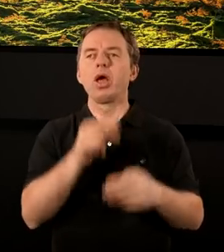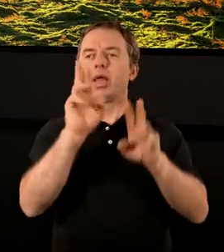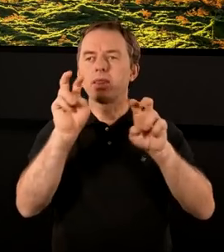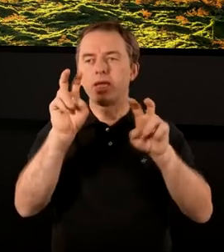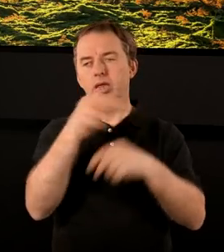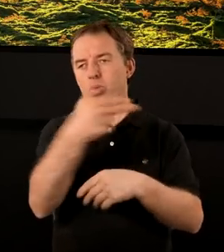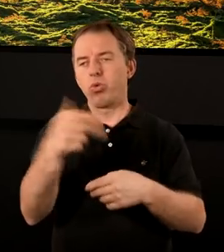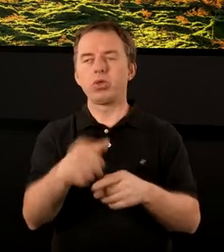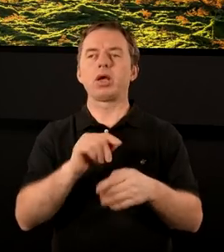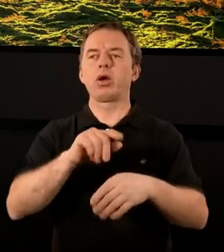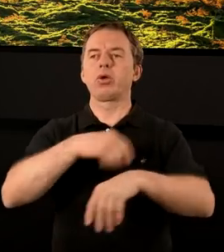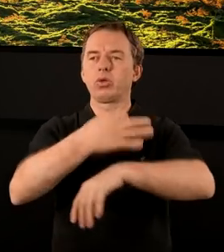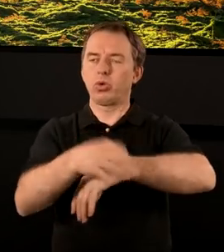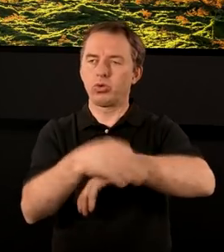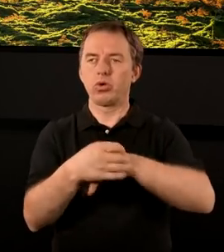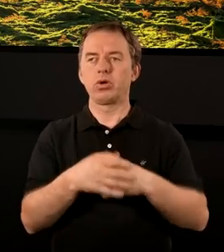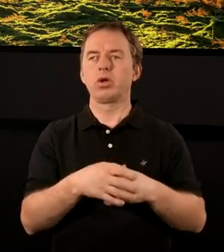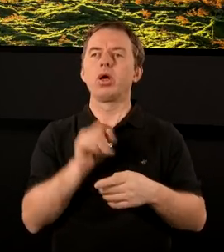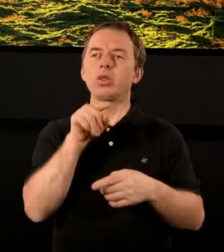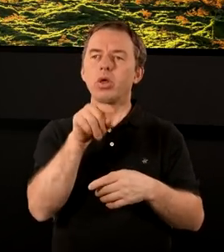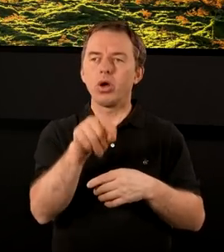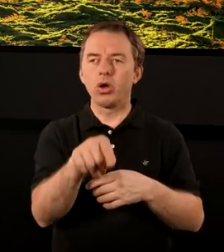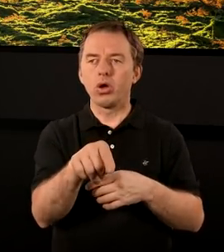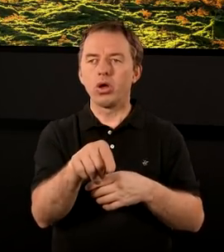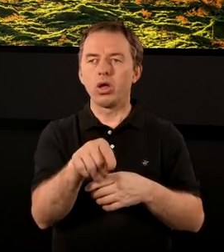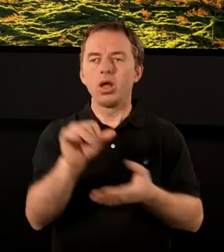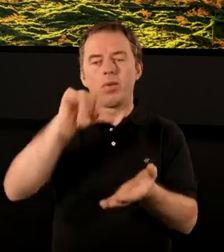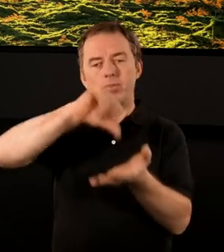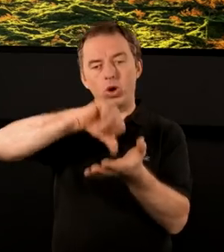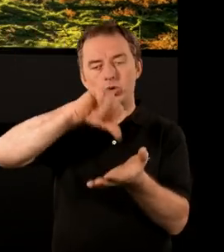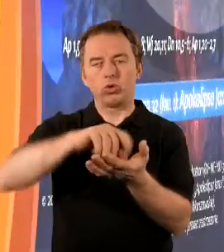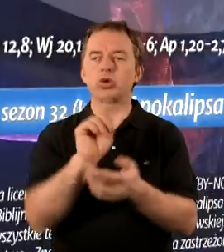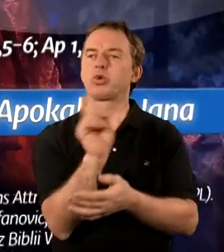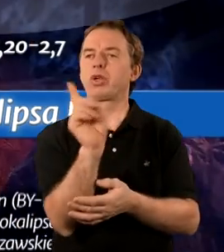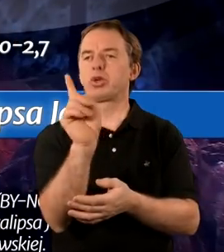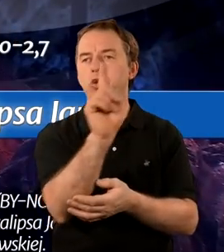tytuł tego studium biblijnego to Pośród Świeczników.